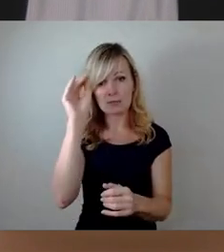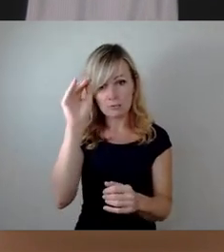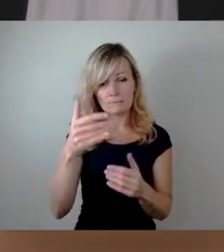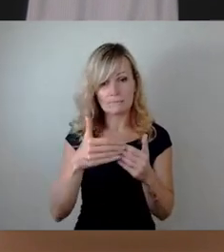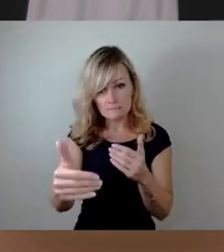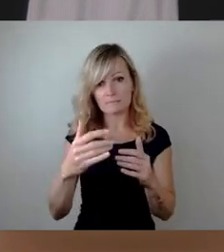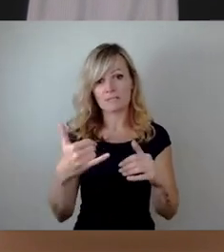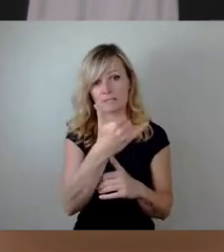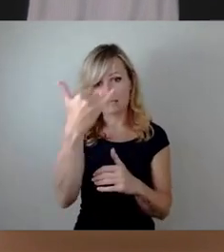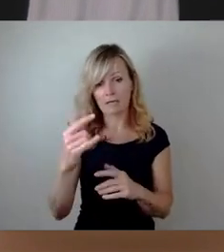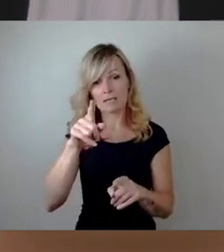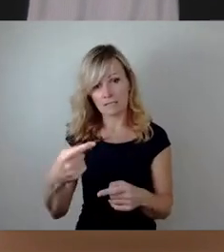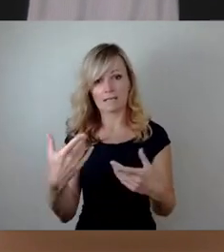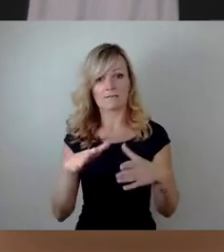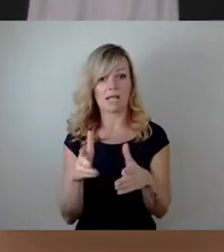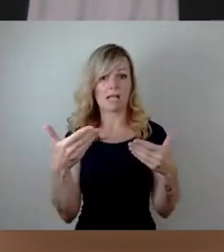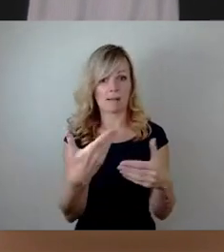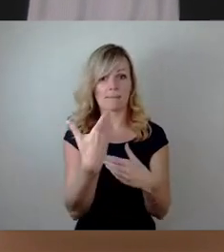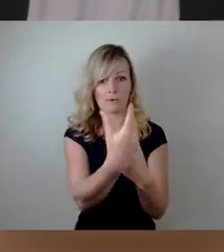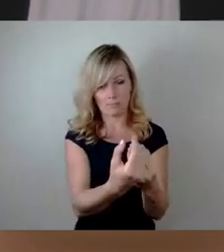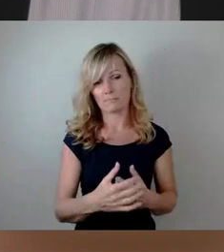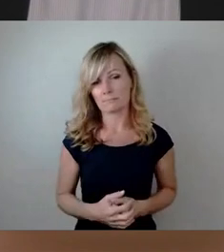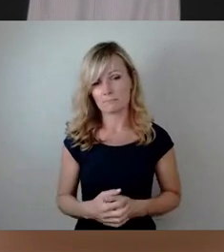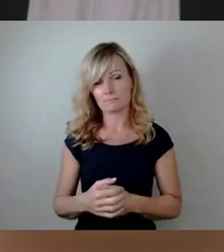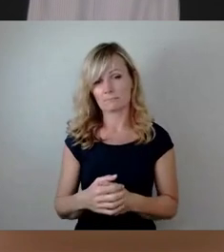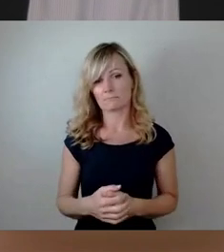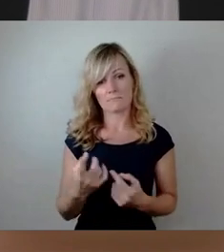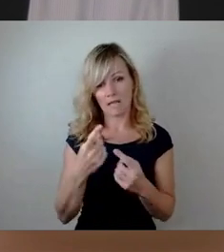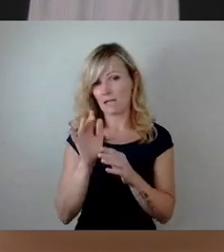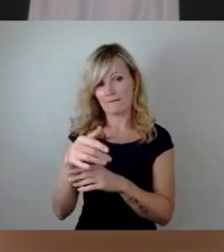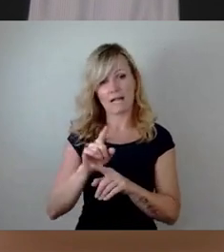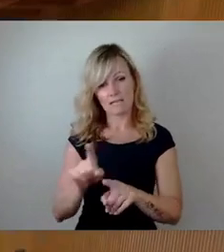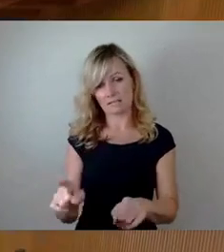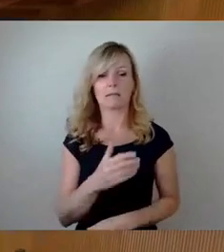dann kann es eine Freigabe geben, in einem anderen Falle nicht. Vielen Dank.